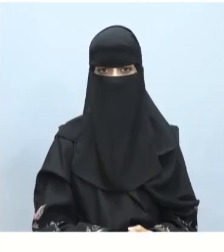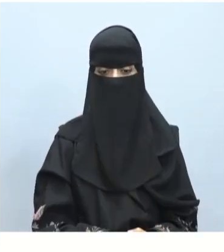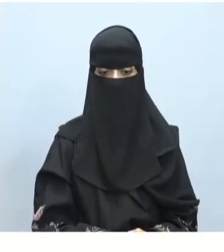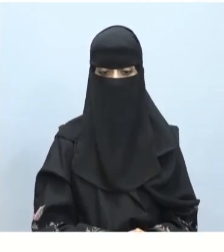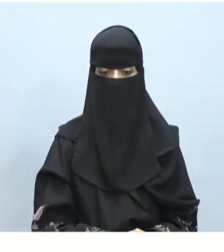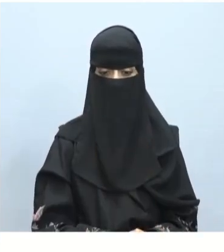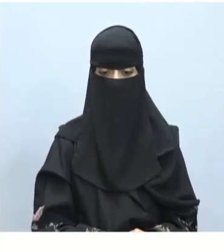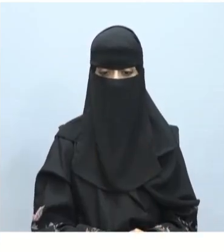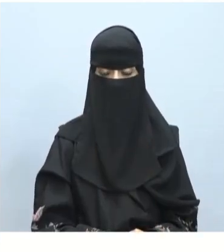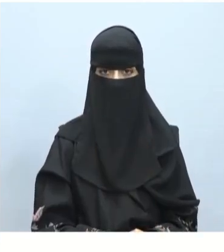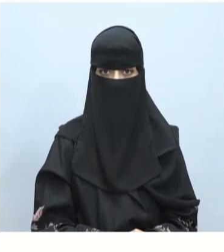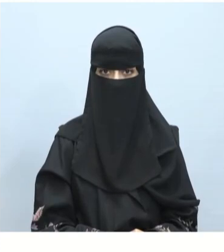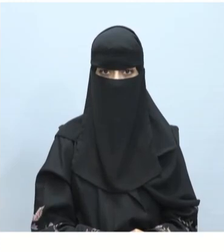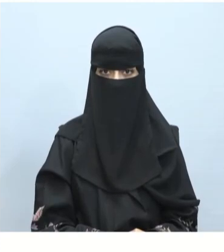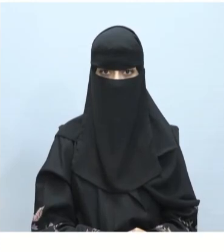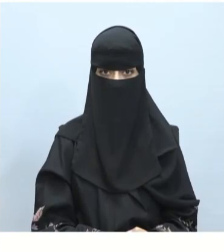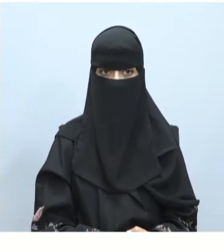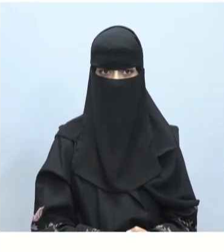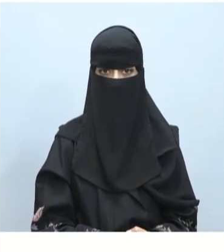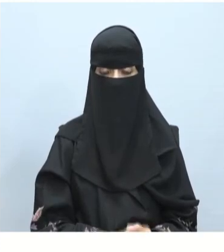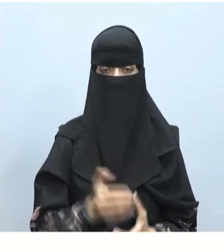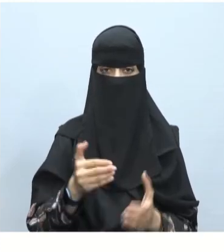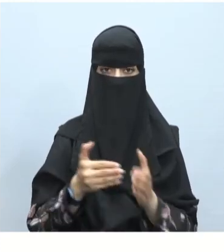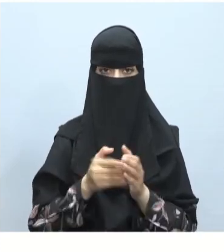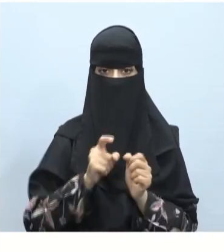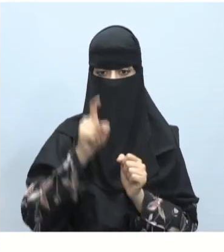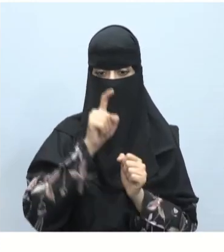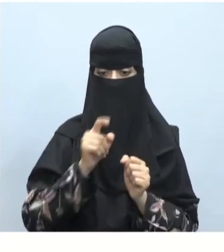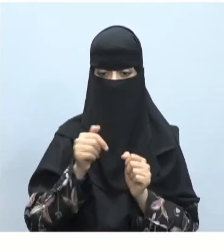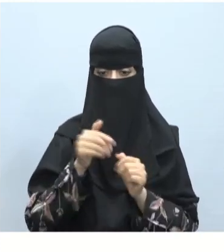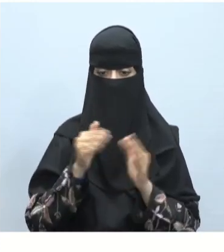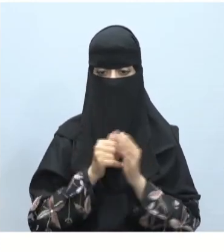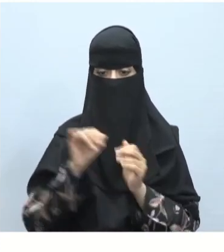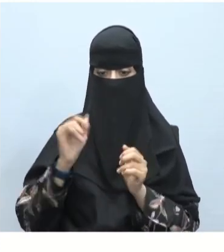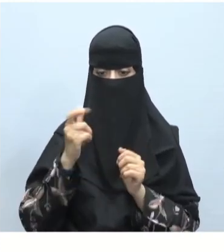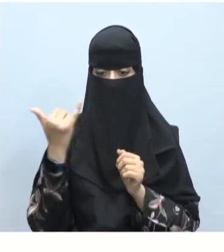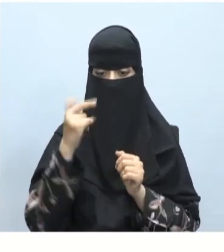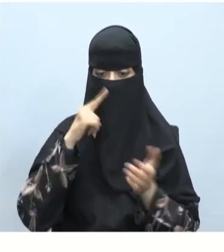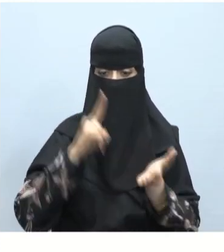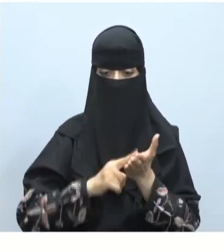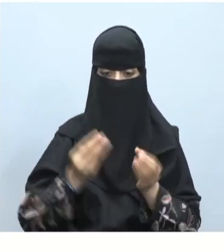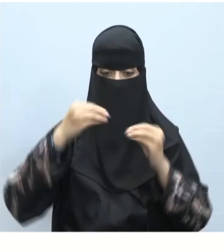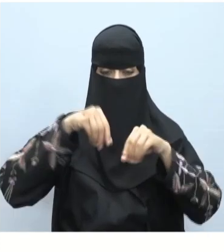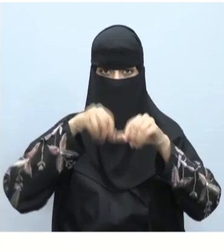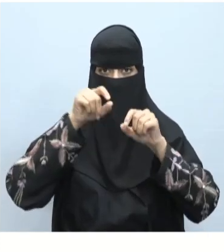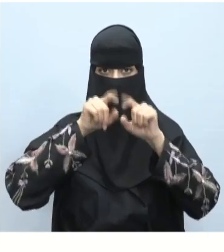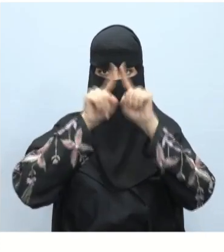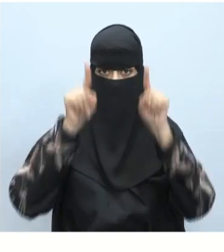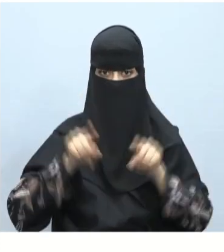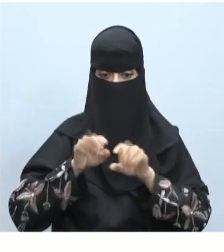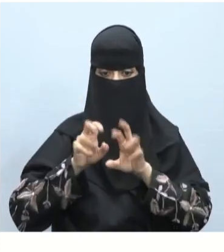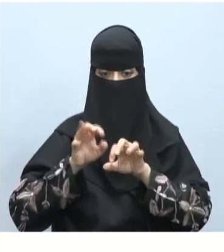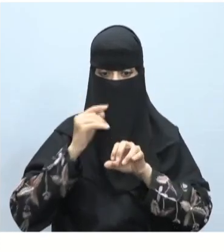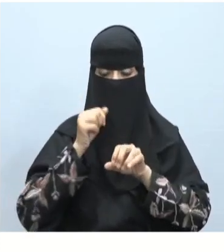نصل إلى تقويم الدرس من المهم أن يحتوي الموقع